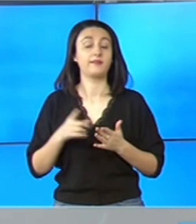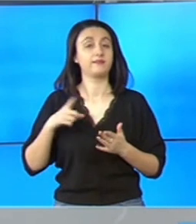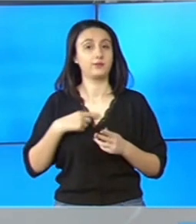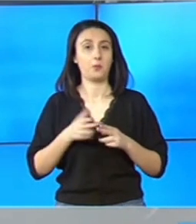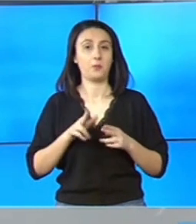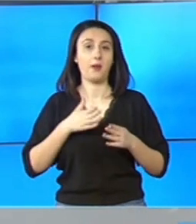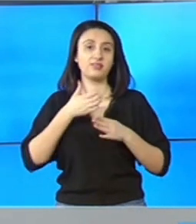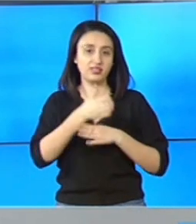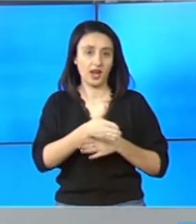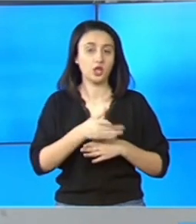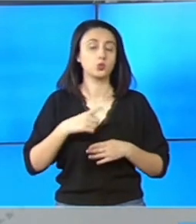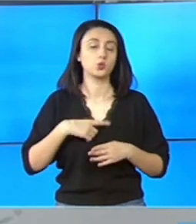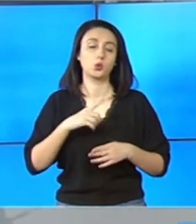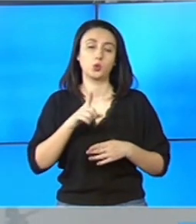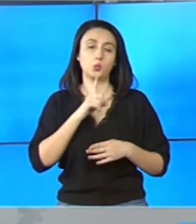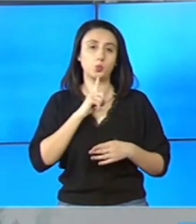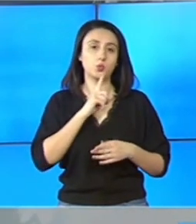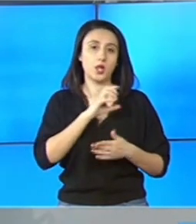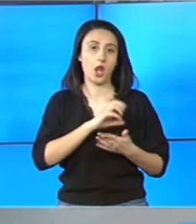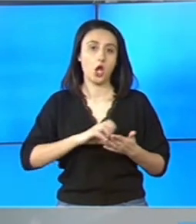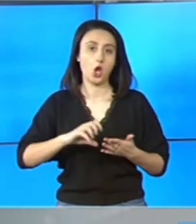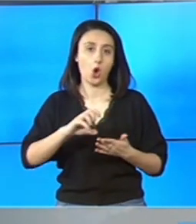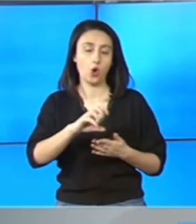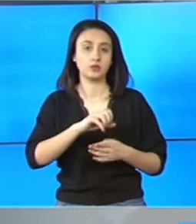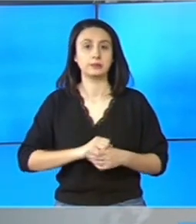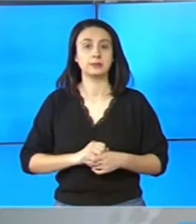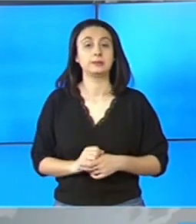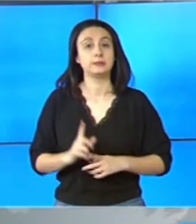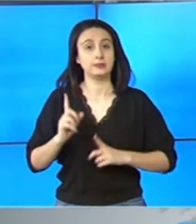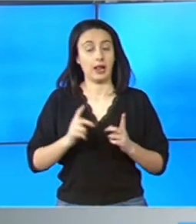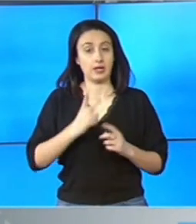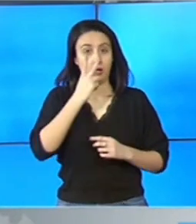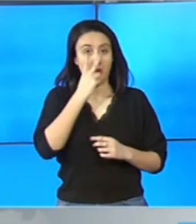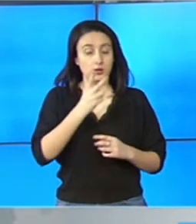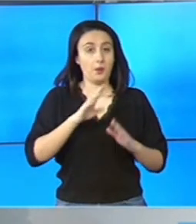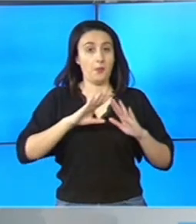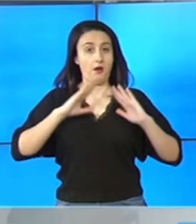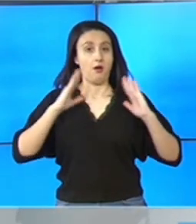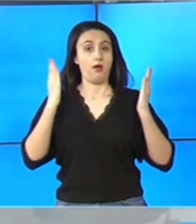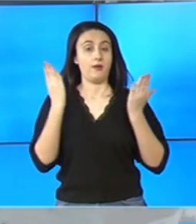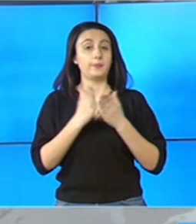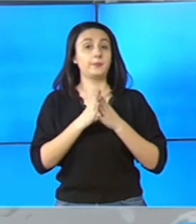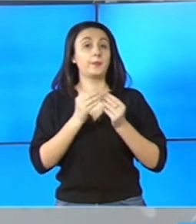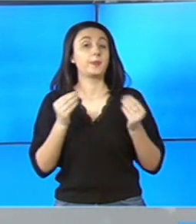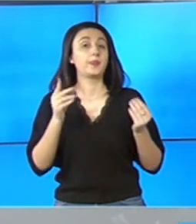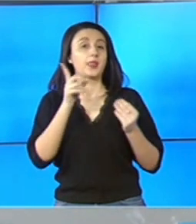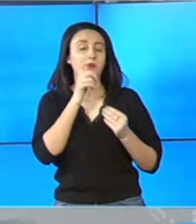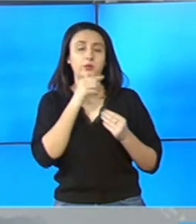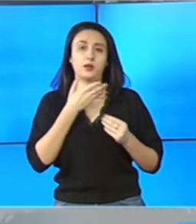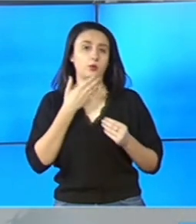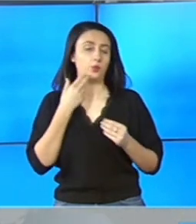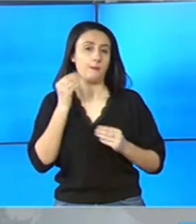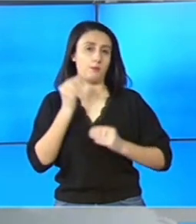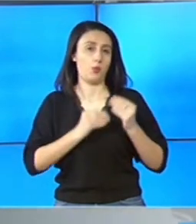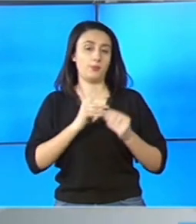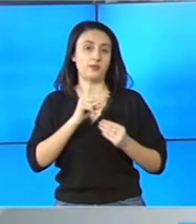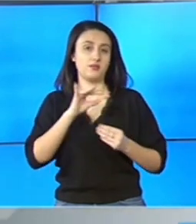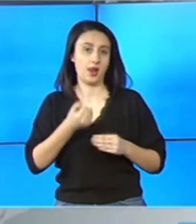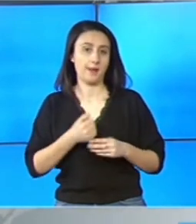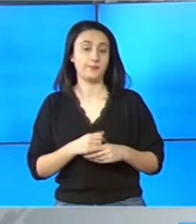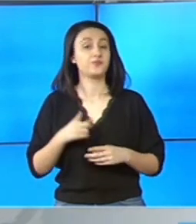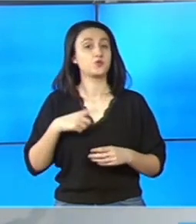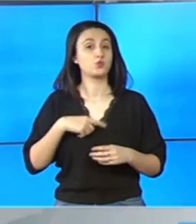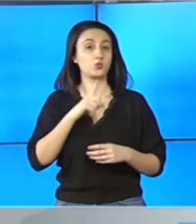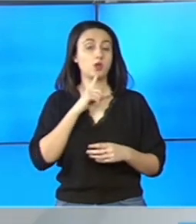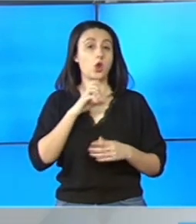și mai direct, sunt puține locuri, dacă ne uităm la arile mari, în care să nu aibă treabă DNA. Sunt puține